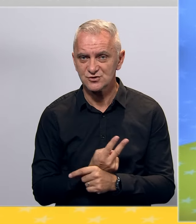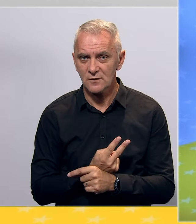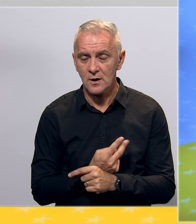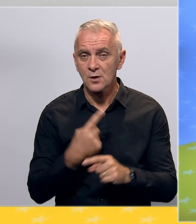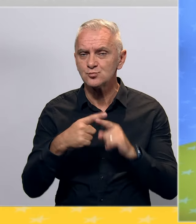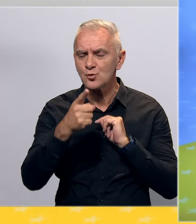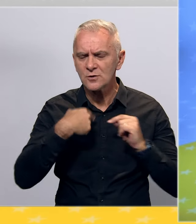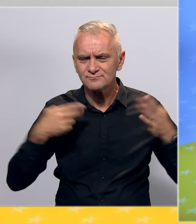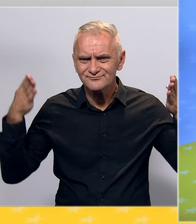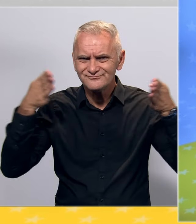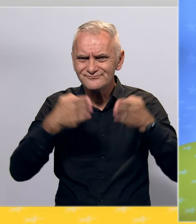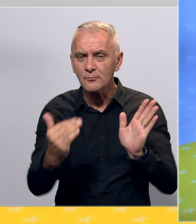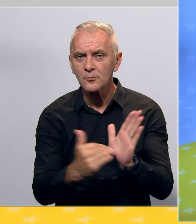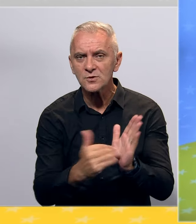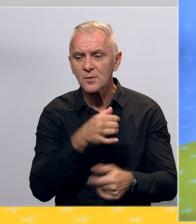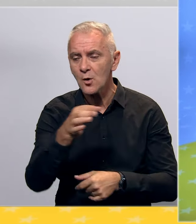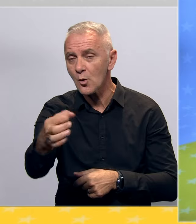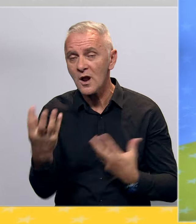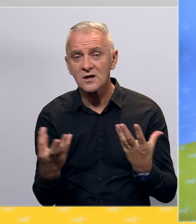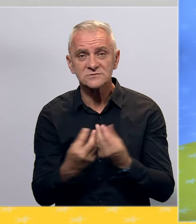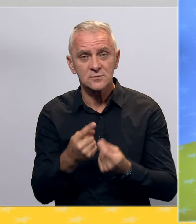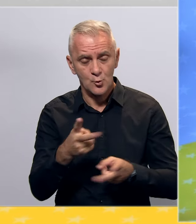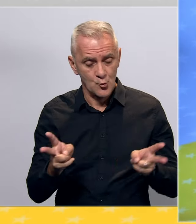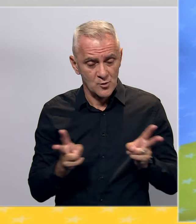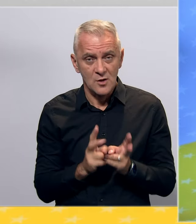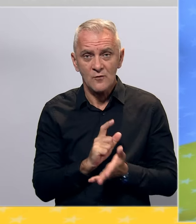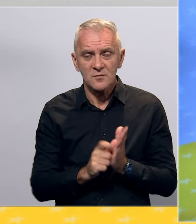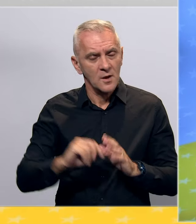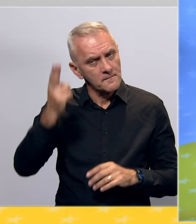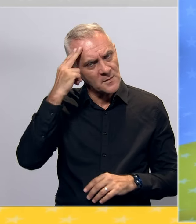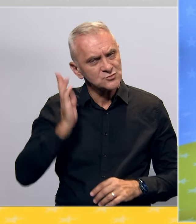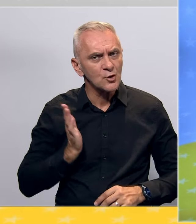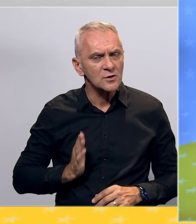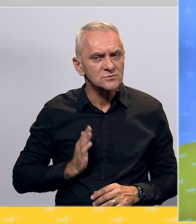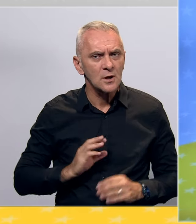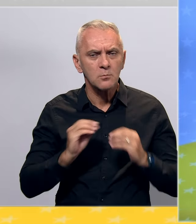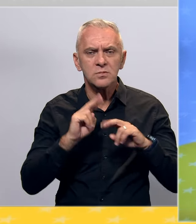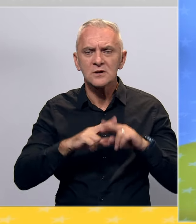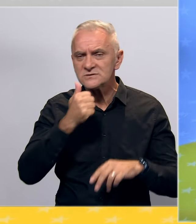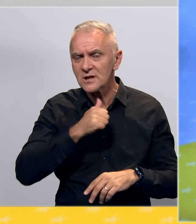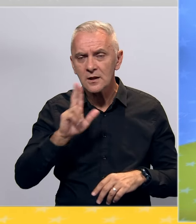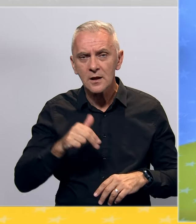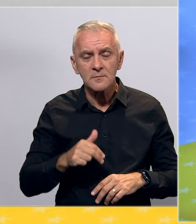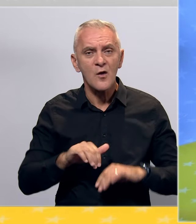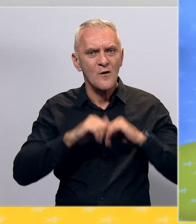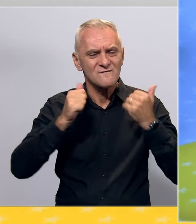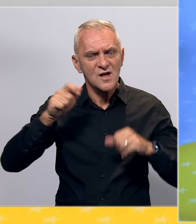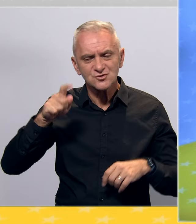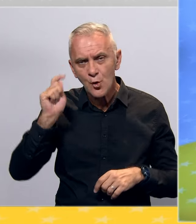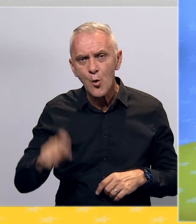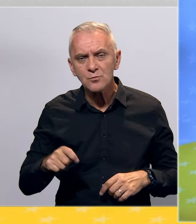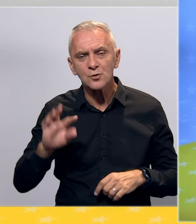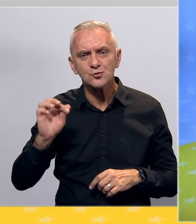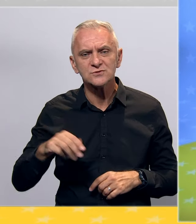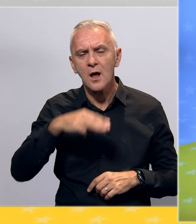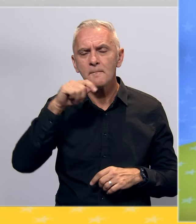Zbog toga se fokusiramo na potrebe lokalnih zajednica, što je za kratko vrijeme i prepoznato od građana, pa BH zeleni danas imaju vječnike i odbornike u Tuzli,